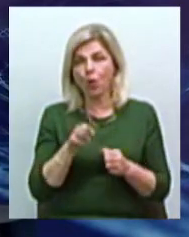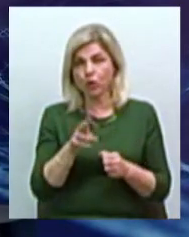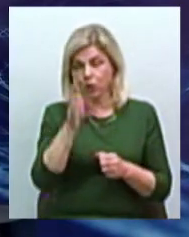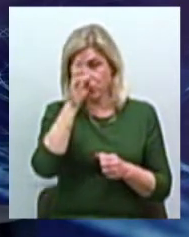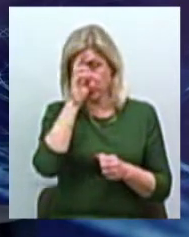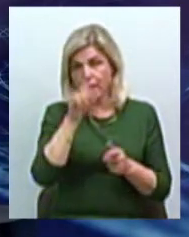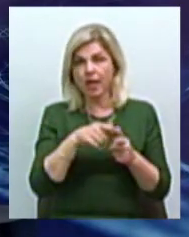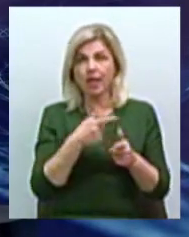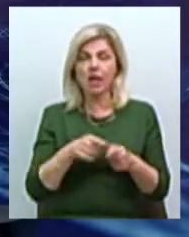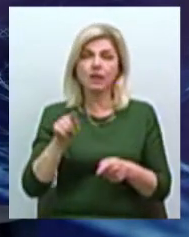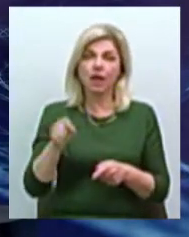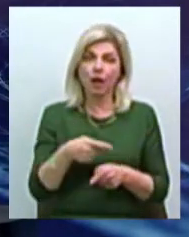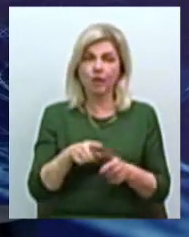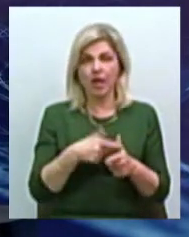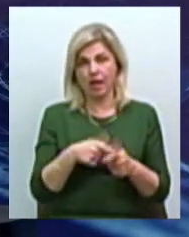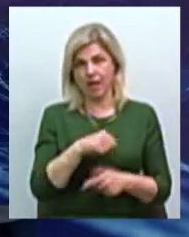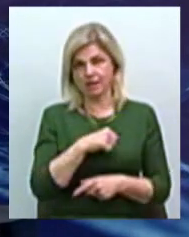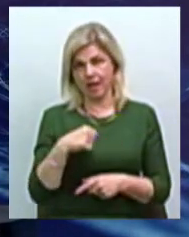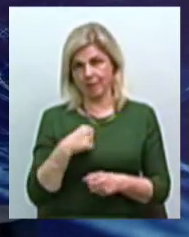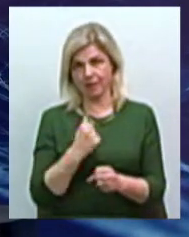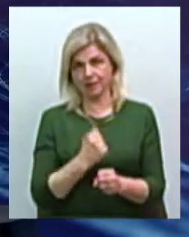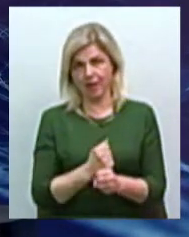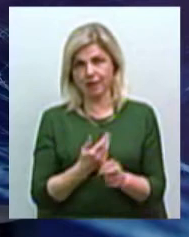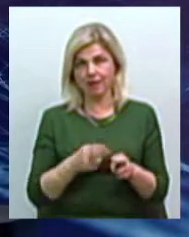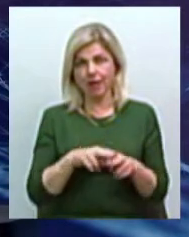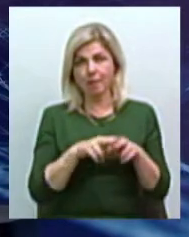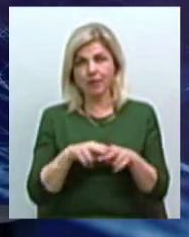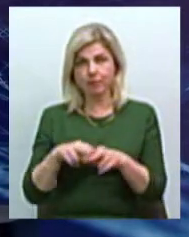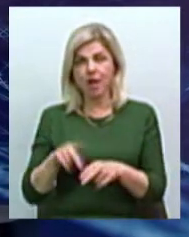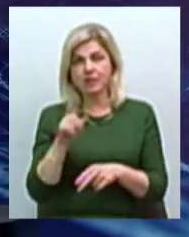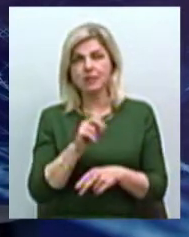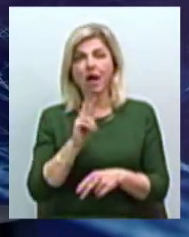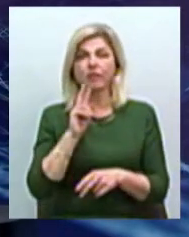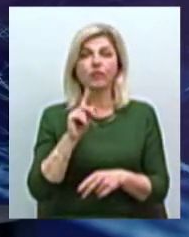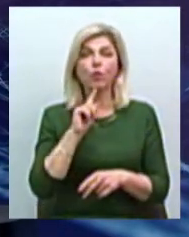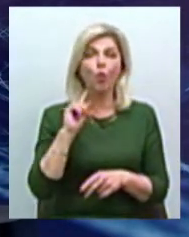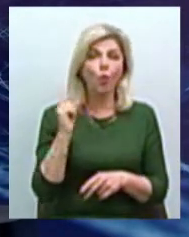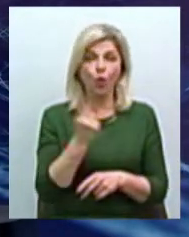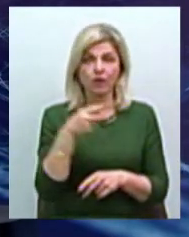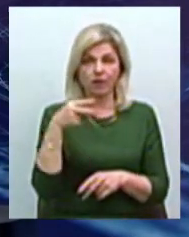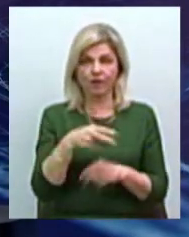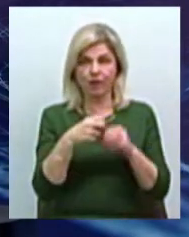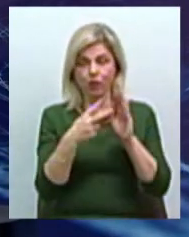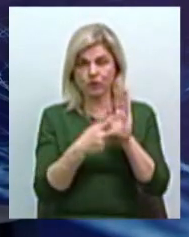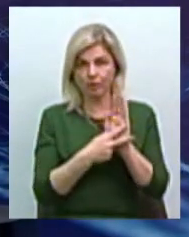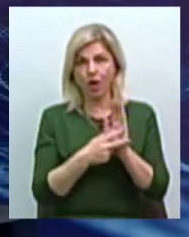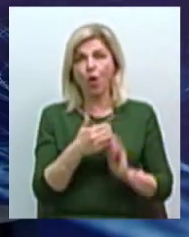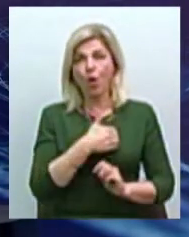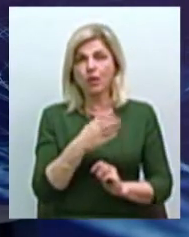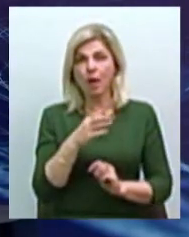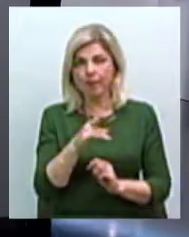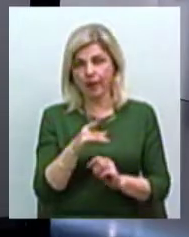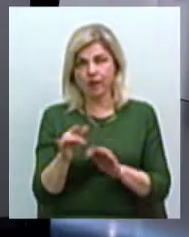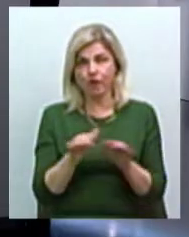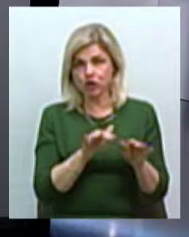її потребувати, або самим зробити паспорт. За цей год, 2018, можна було обозначити хоча б движення в цьому направліні.